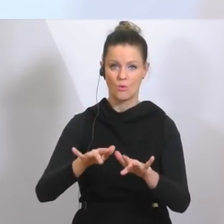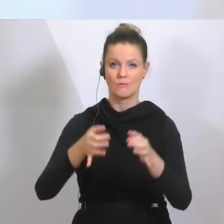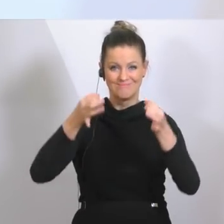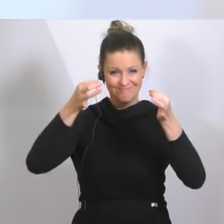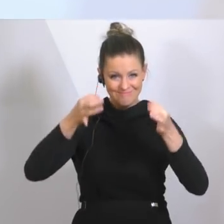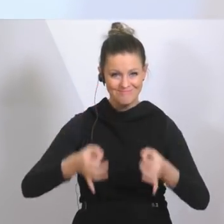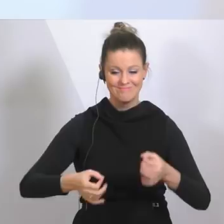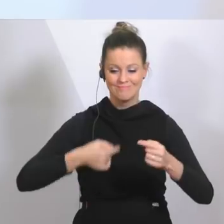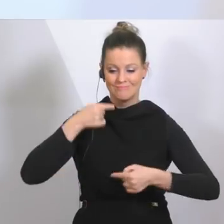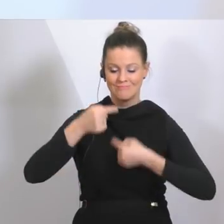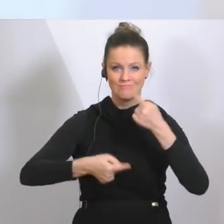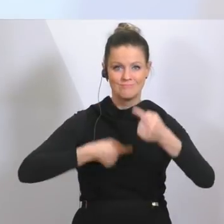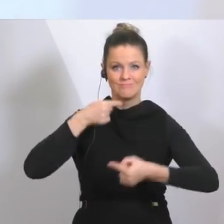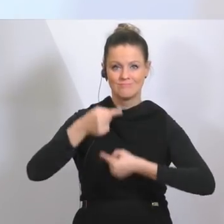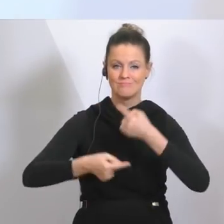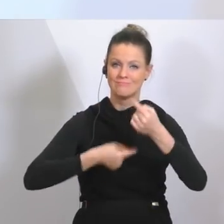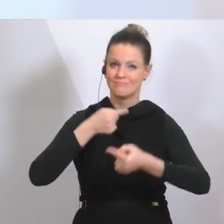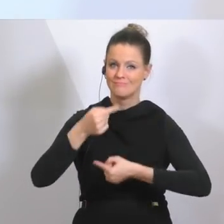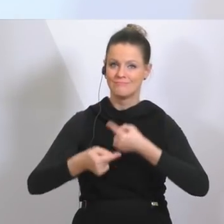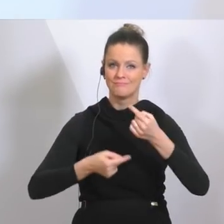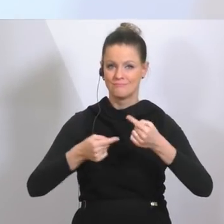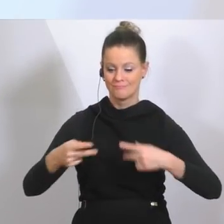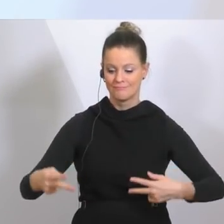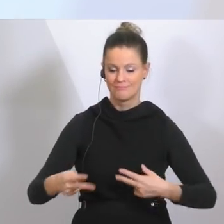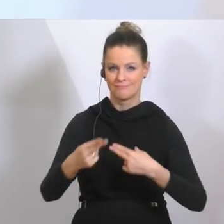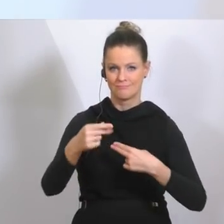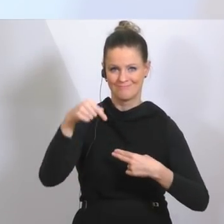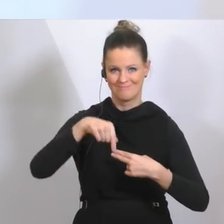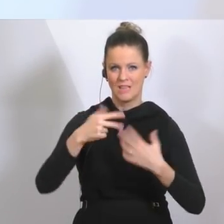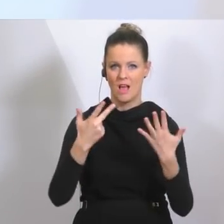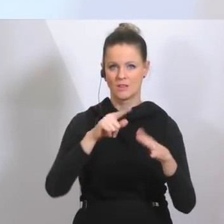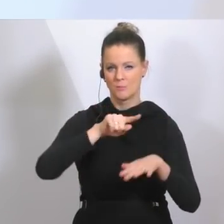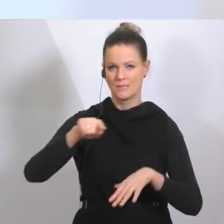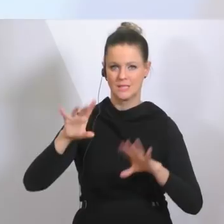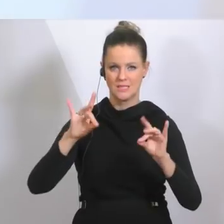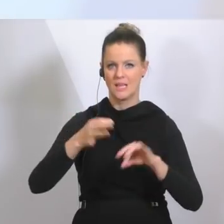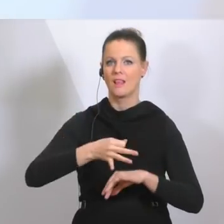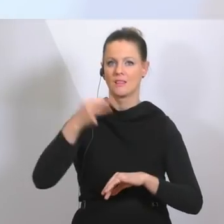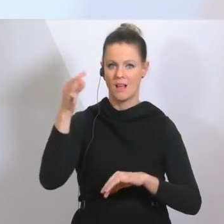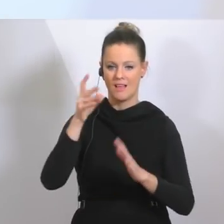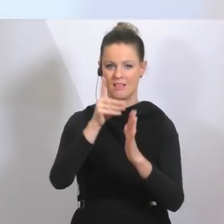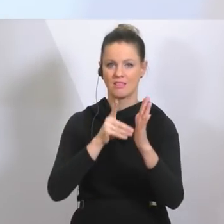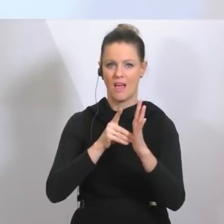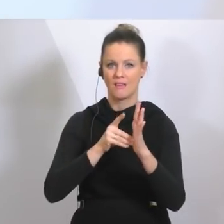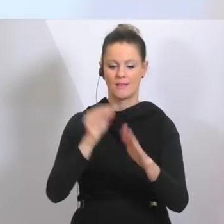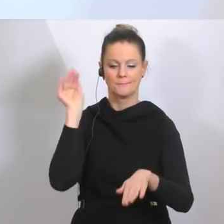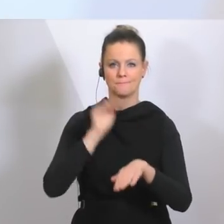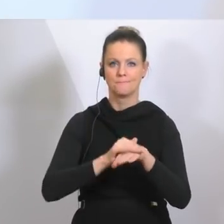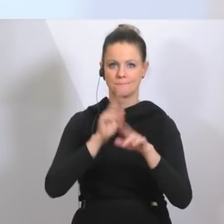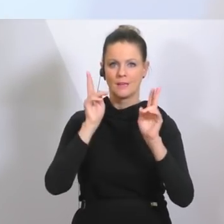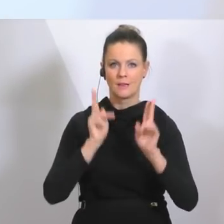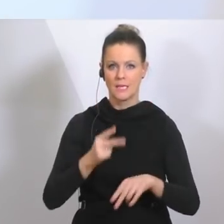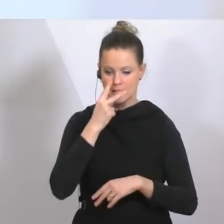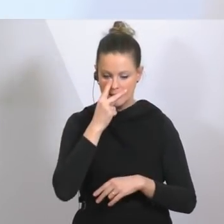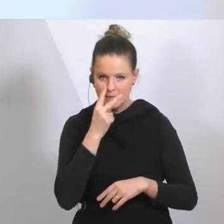Entwicklung der Erkrankungsfälle immer einen Zeithorizont von acht bis zehn Tagen, bis diese Daten sichtbar werden. Das ist wichtig